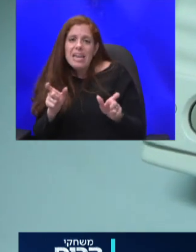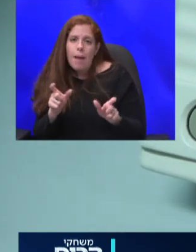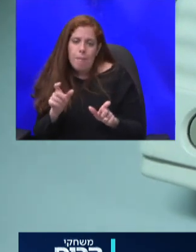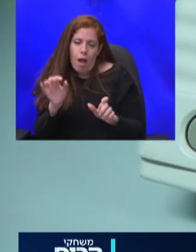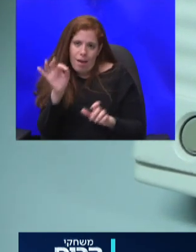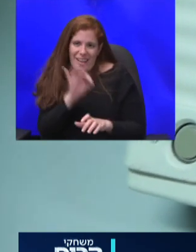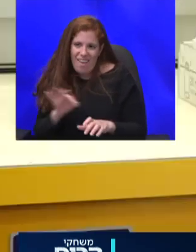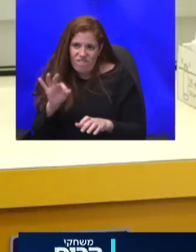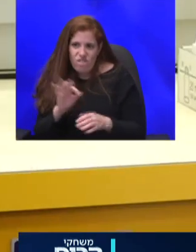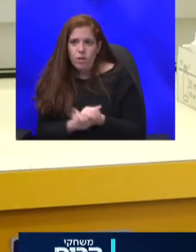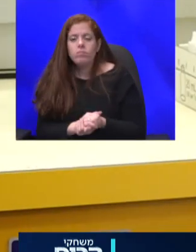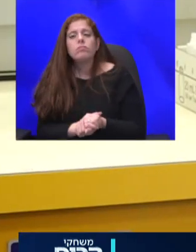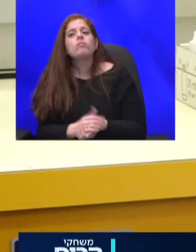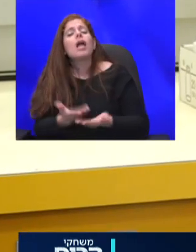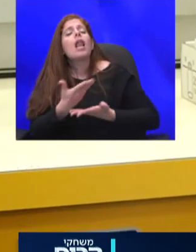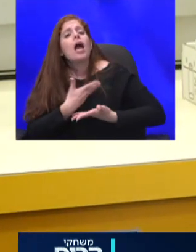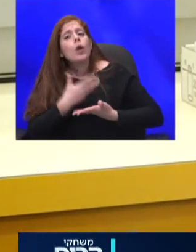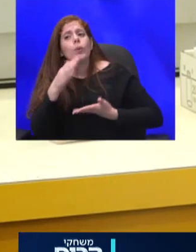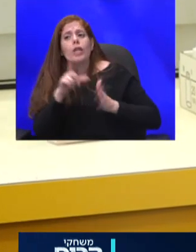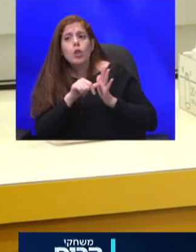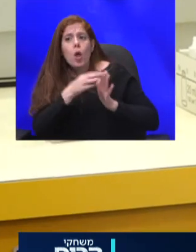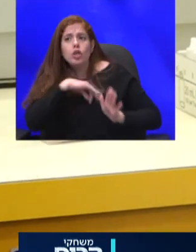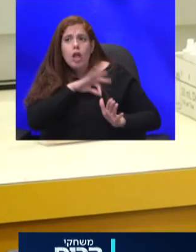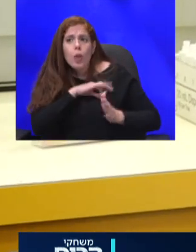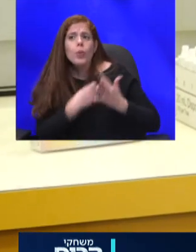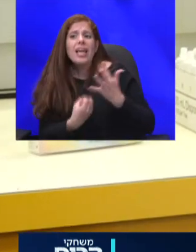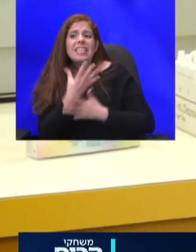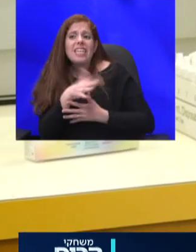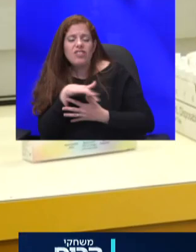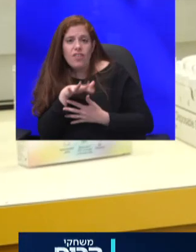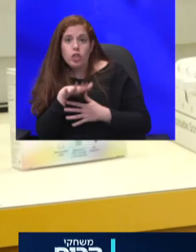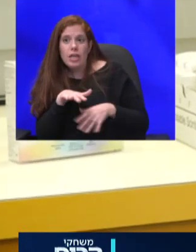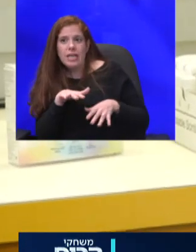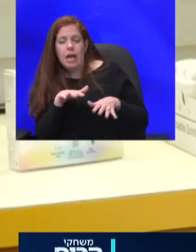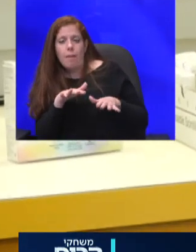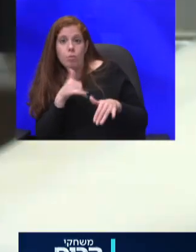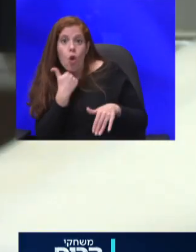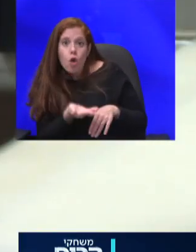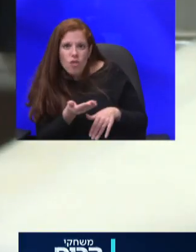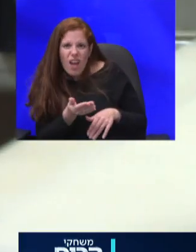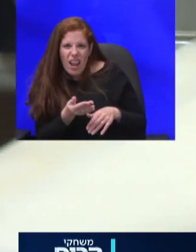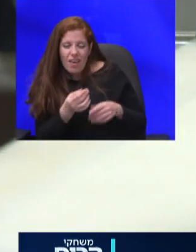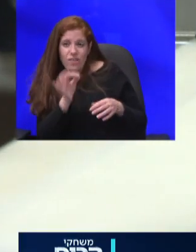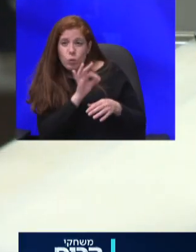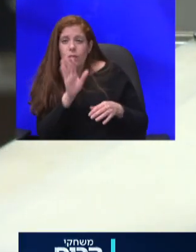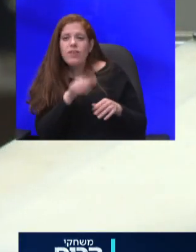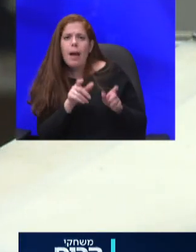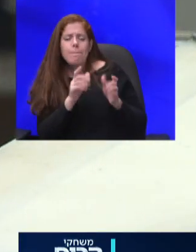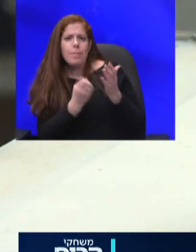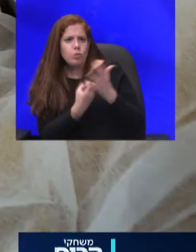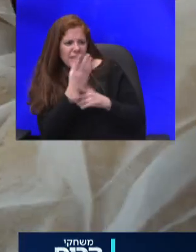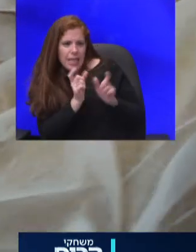טכנולוגיה שלנו לייצר סביבה שהיא גם עוינת לווירוסים וגם ממש מייצרת מחסום פיזי וכך נולד